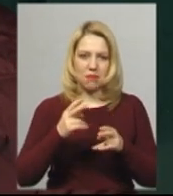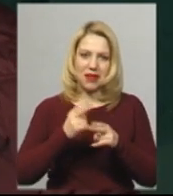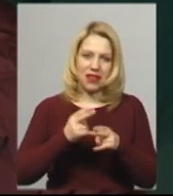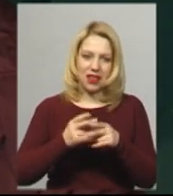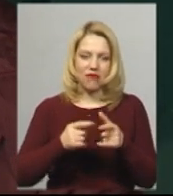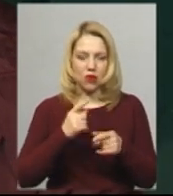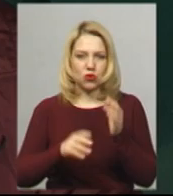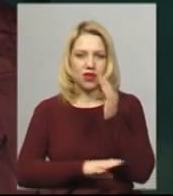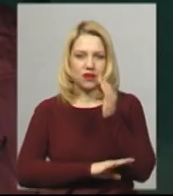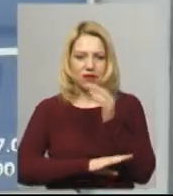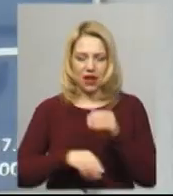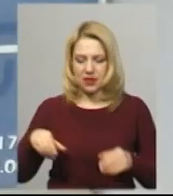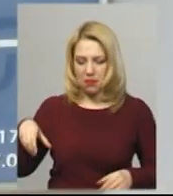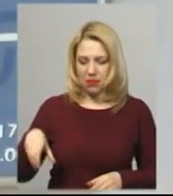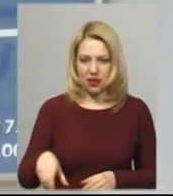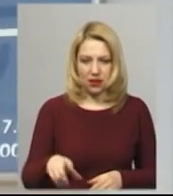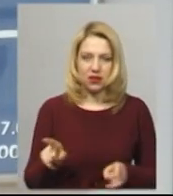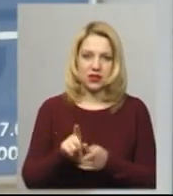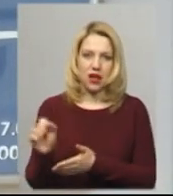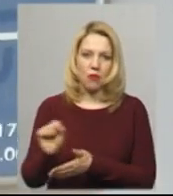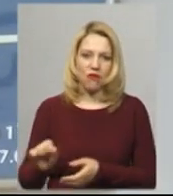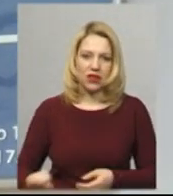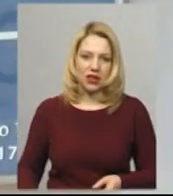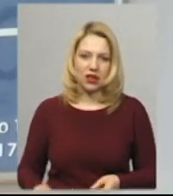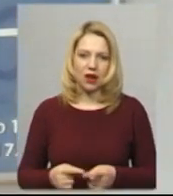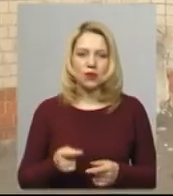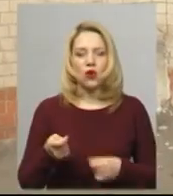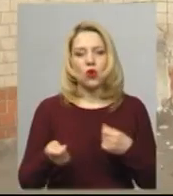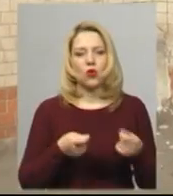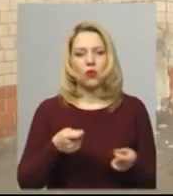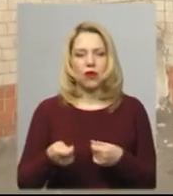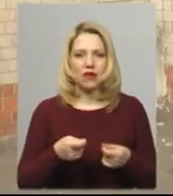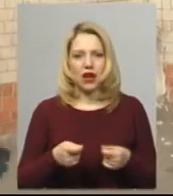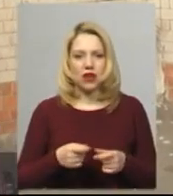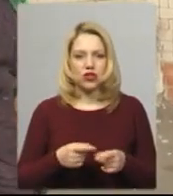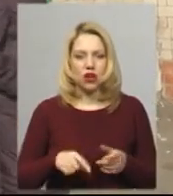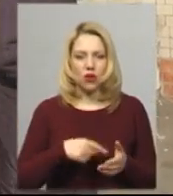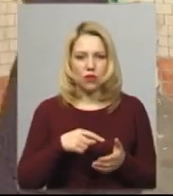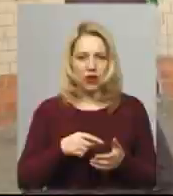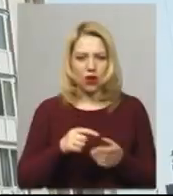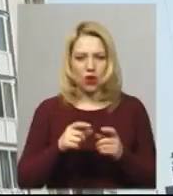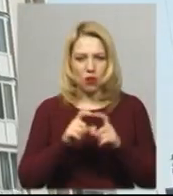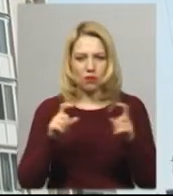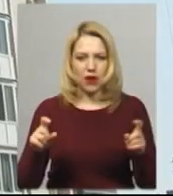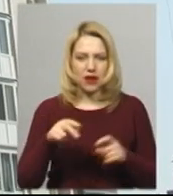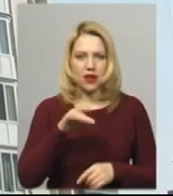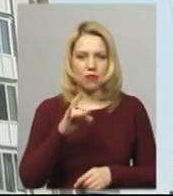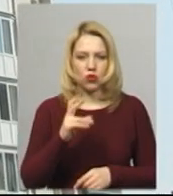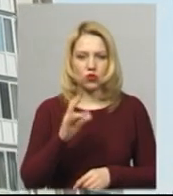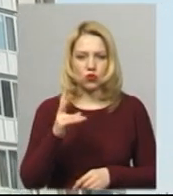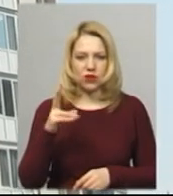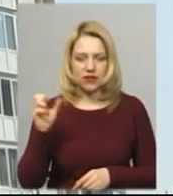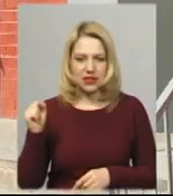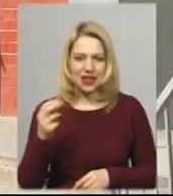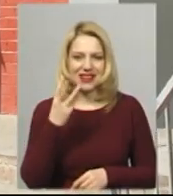дерев'яні, так само витираємо їх. Управляюча муніципальна компанія Проскурівська обслуговує 176 будинків. Це 396 під